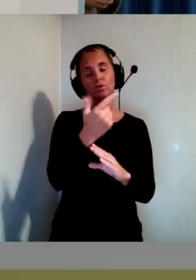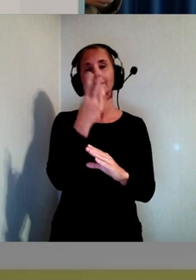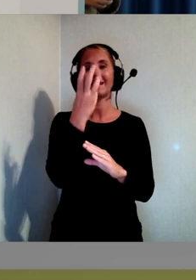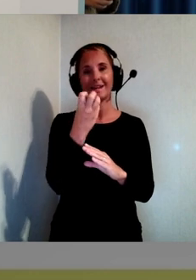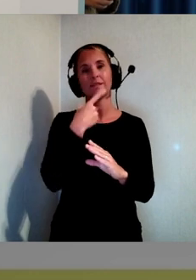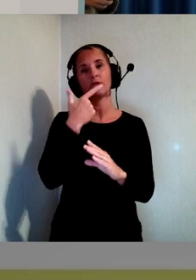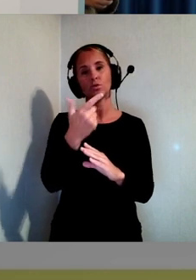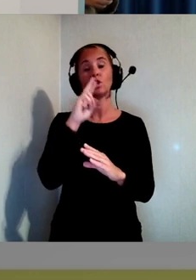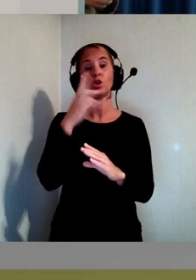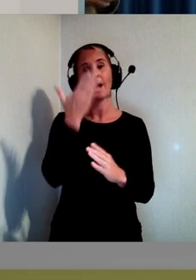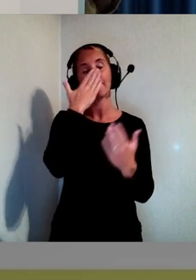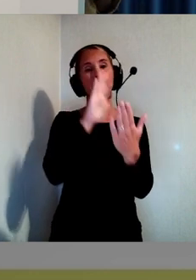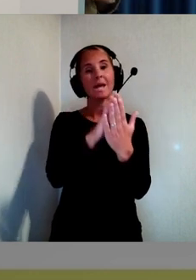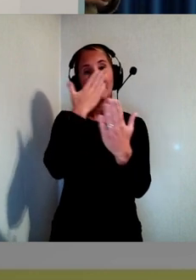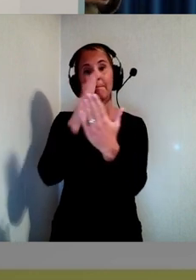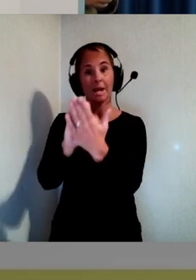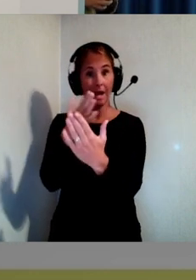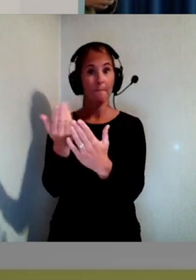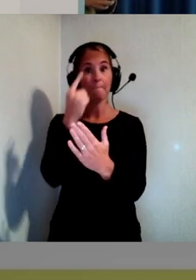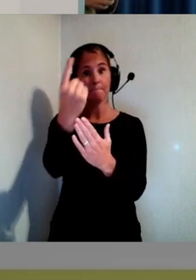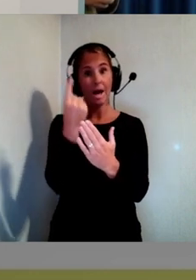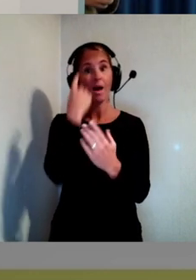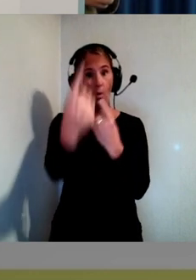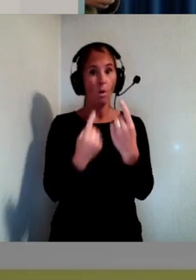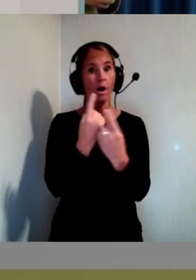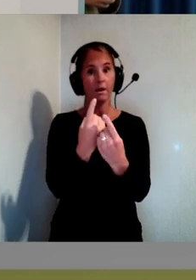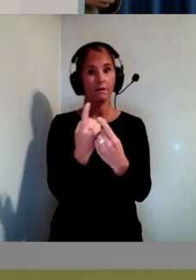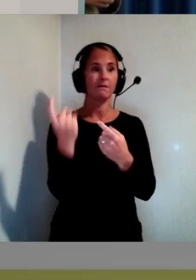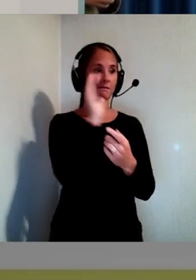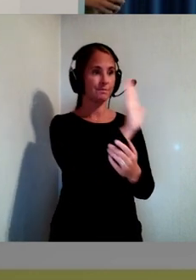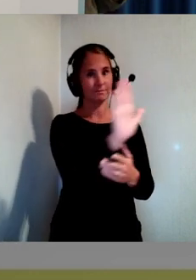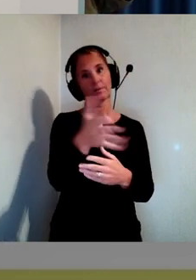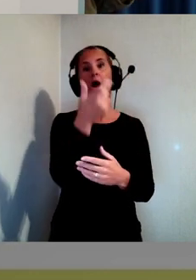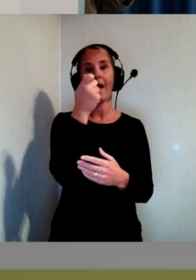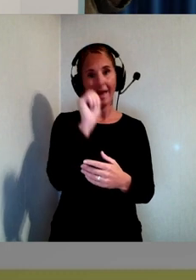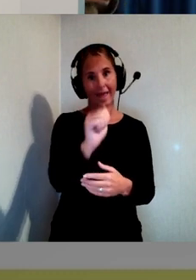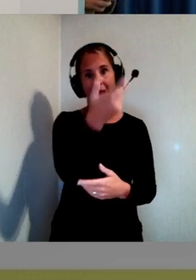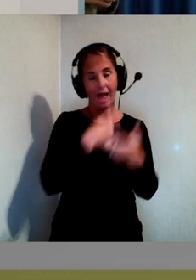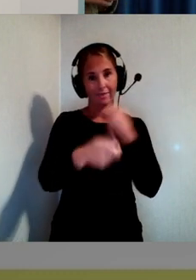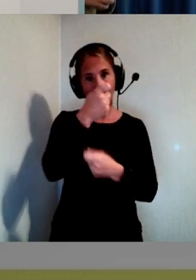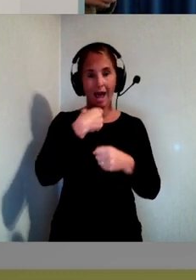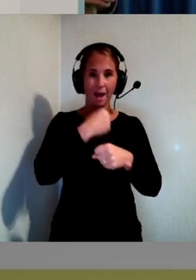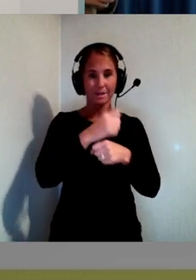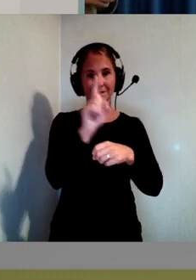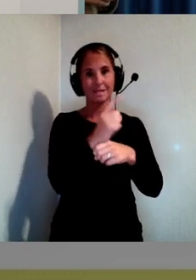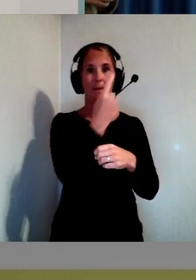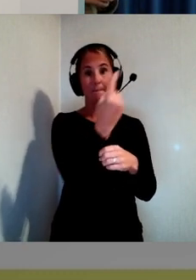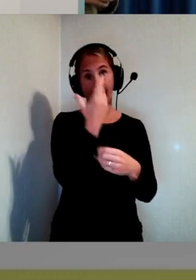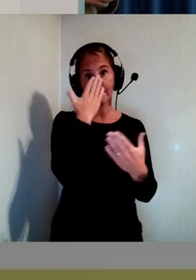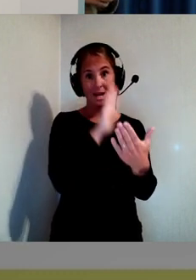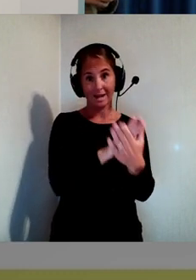per år. Alltså i varje e-handel då. Arbetstiden per bild för att sitta och alltexta det är en minut.